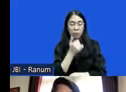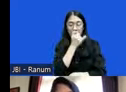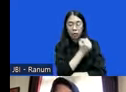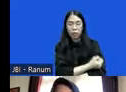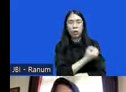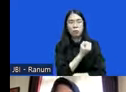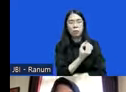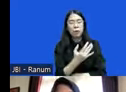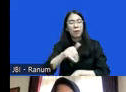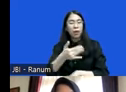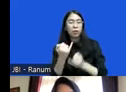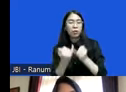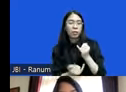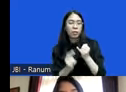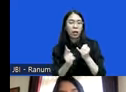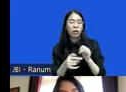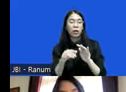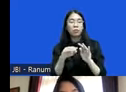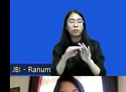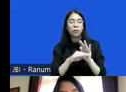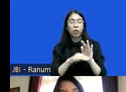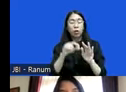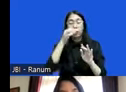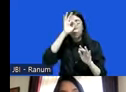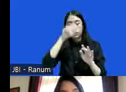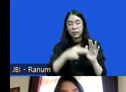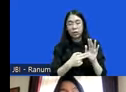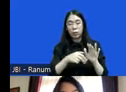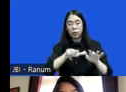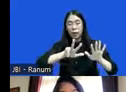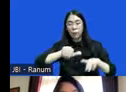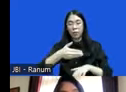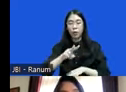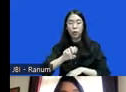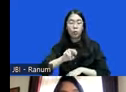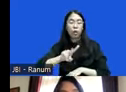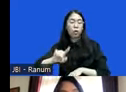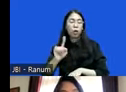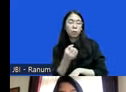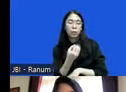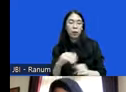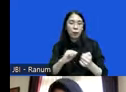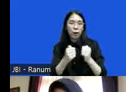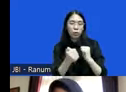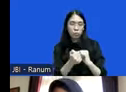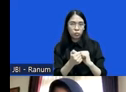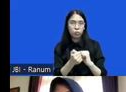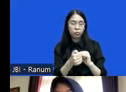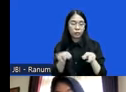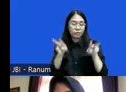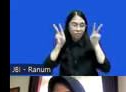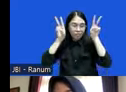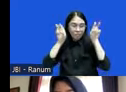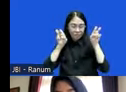tahun terakhir sejak adanya perpolgapan 2021 banyak beberapa kasus yang kemudian dalam tanda kutip di